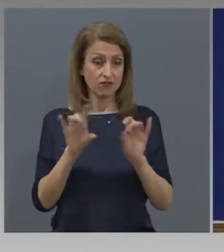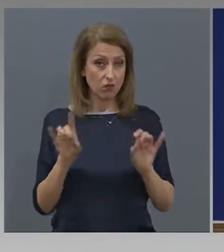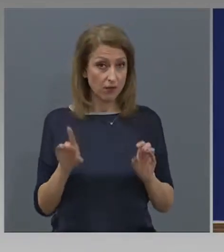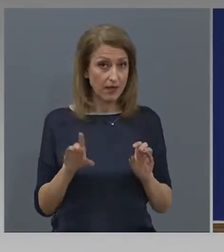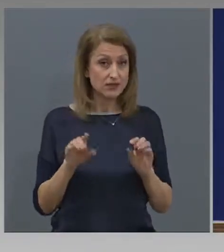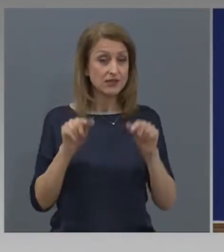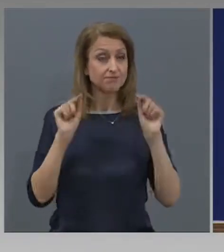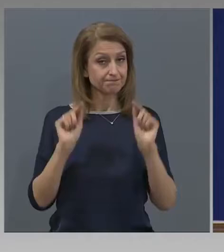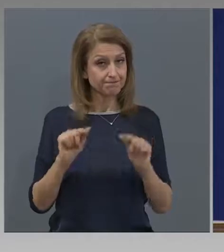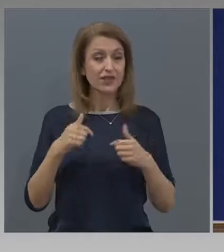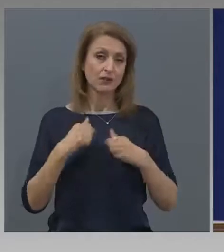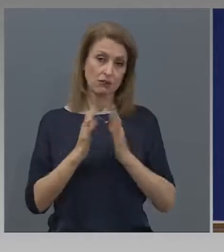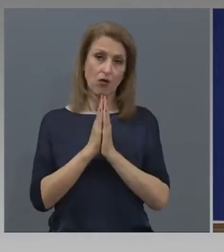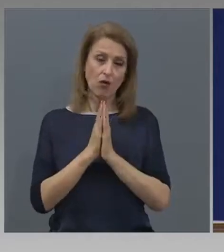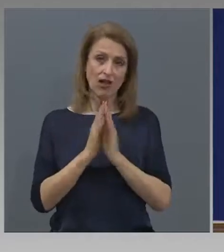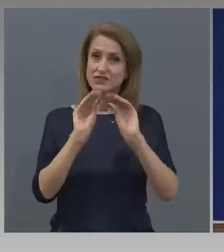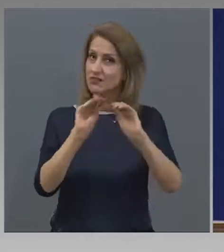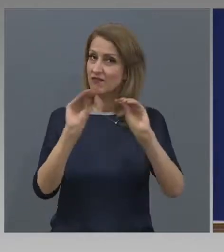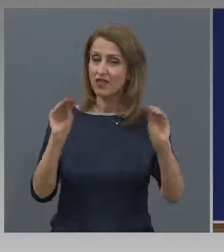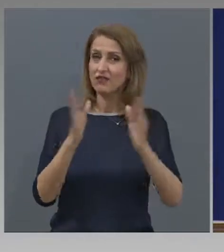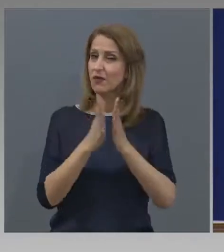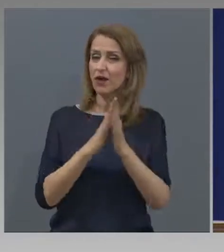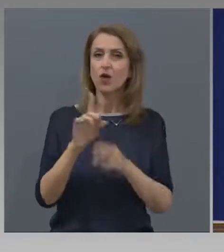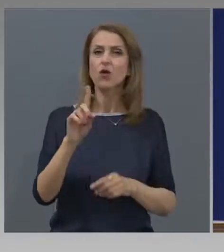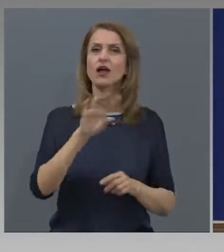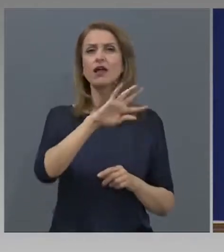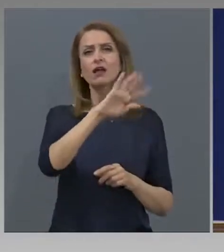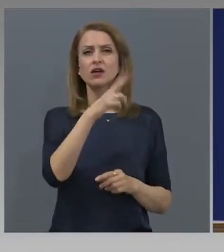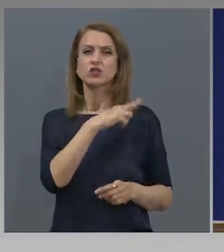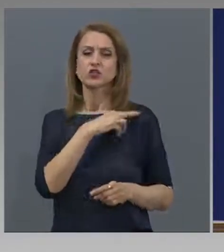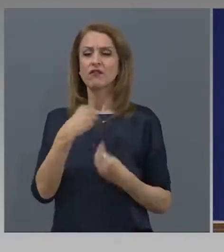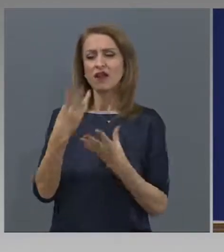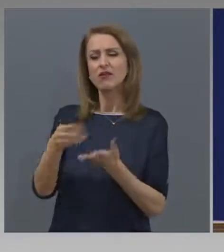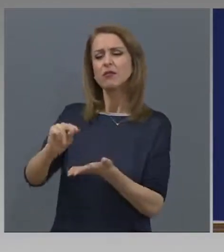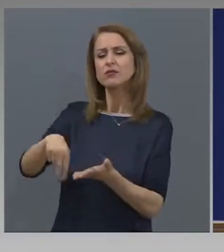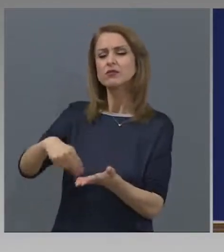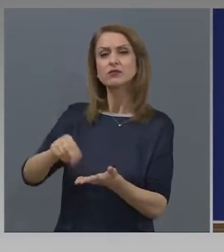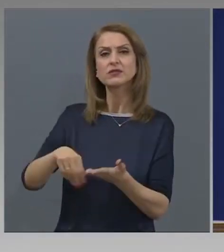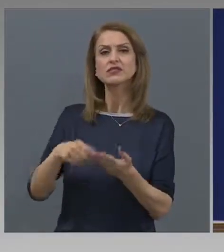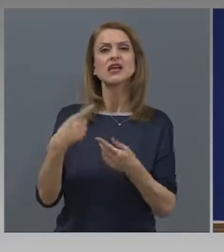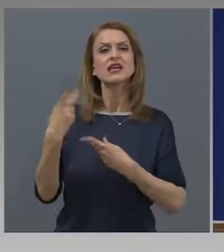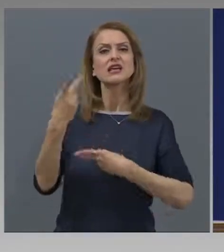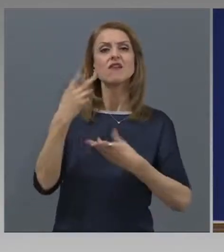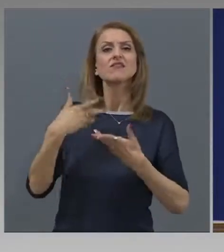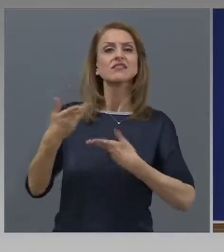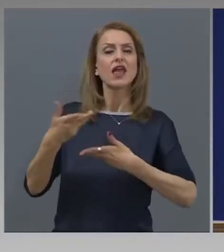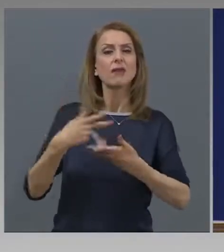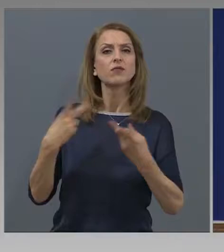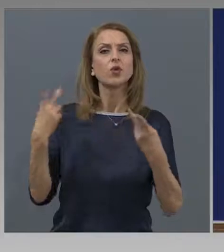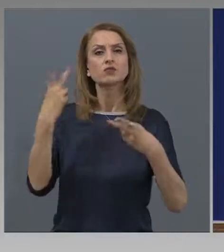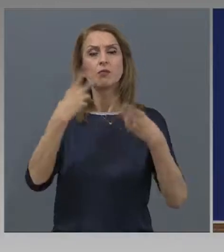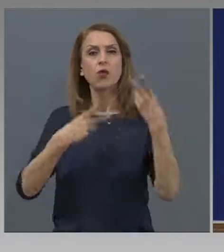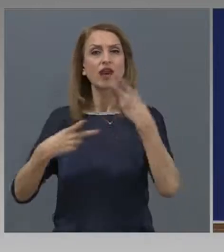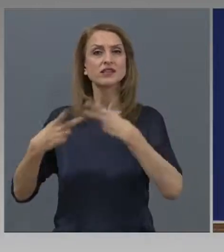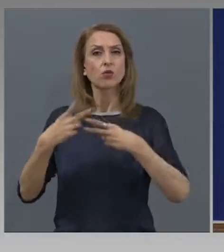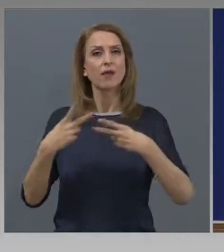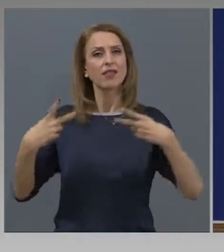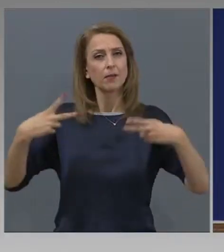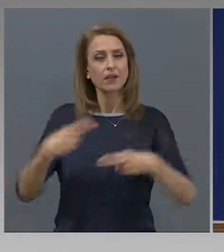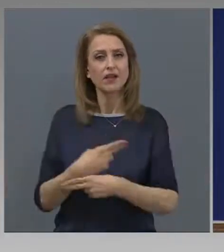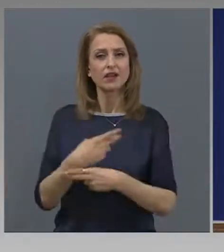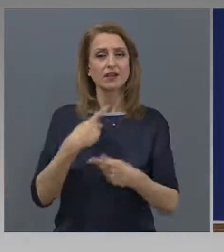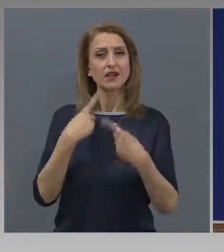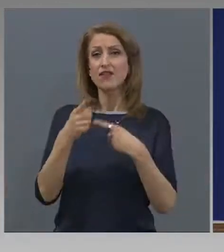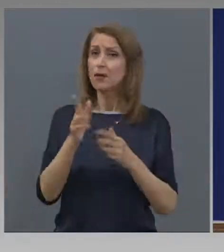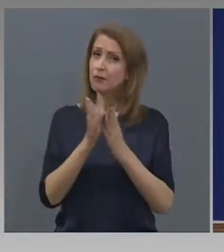Това, което съветваме хората е да не приемат това да подписват договори за прекратяване на... т.е. да не подписват